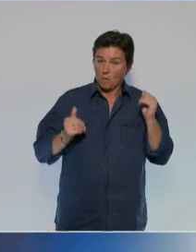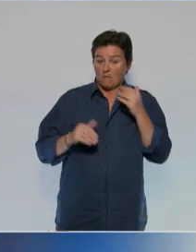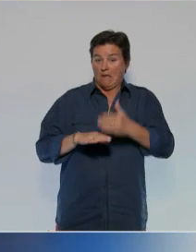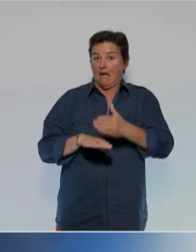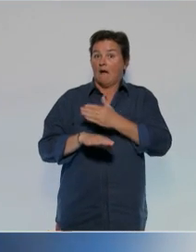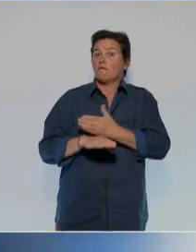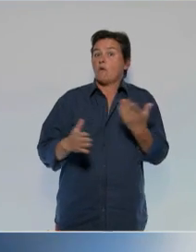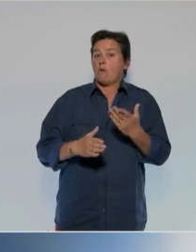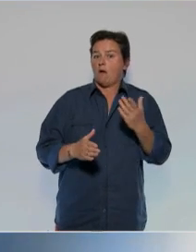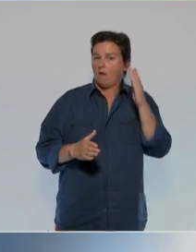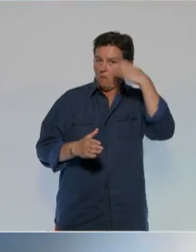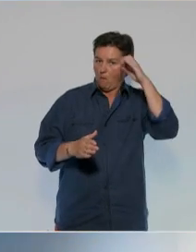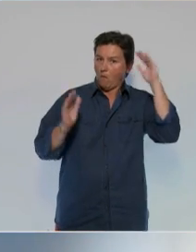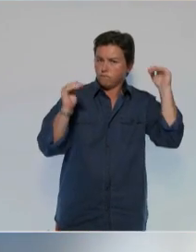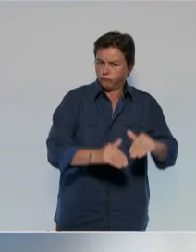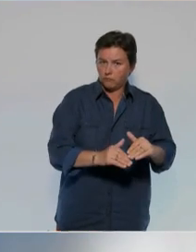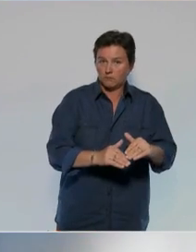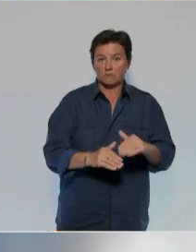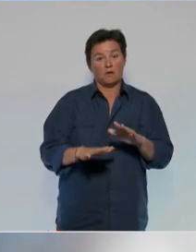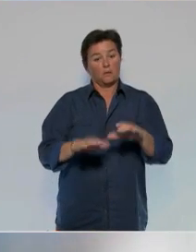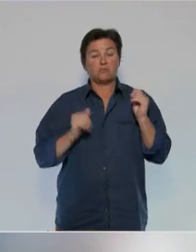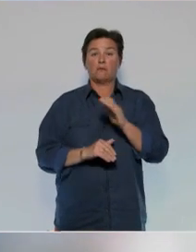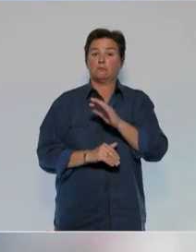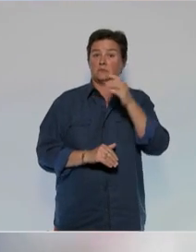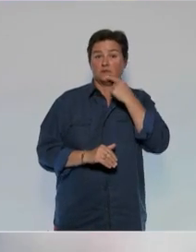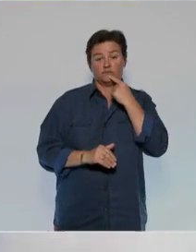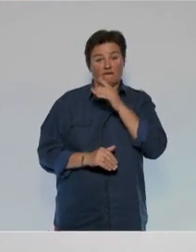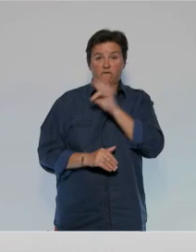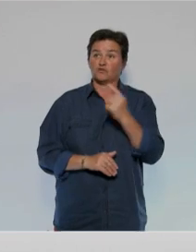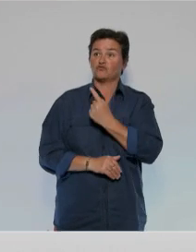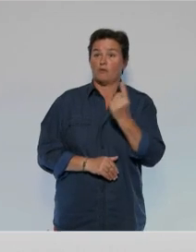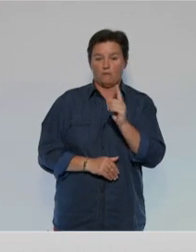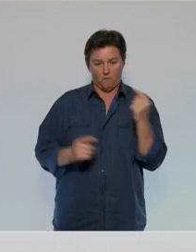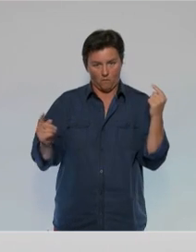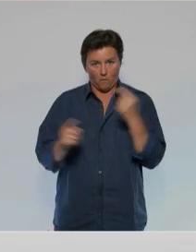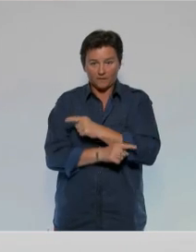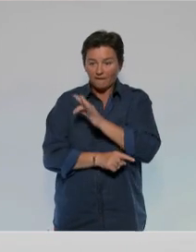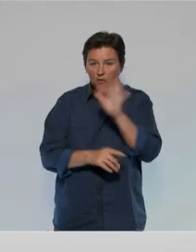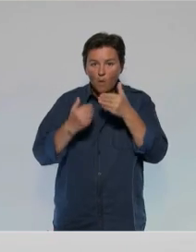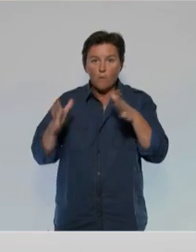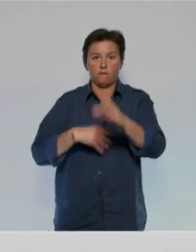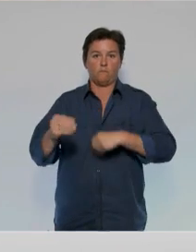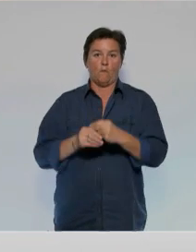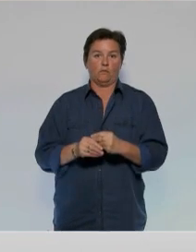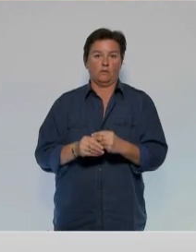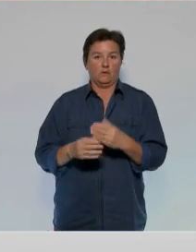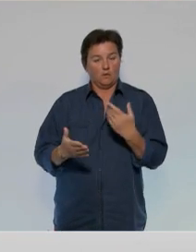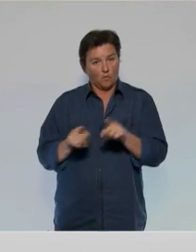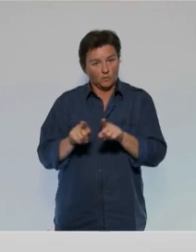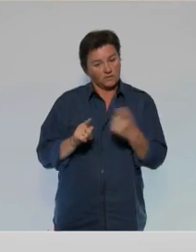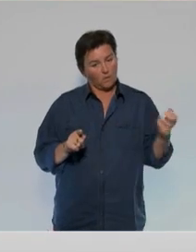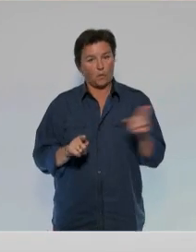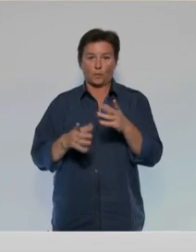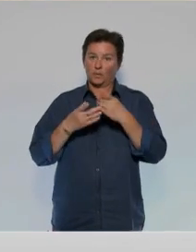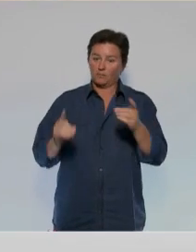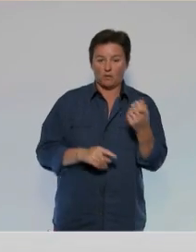avant qu'elle ne s'effondre. Le Frexit, ce n'est pas isoler la France, c'est au contraire la rouvrir sur le monde entier. Et c'est